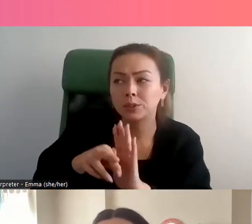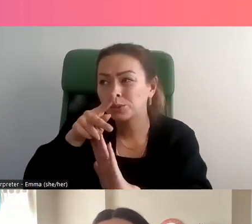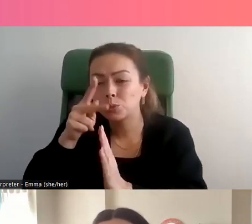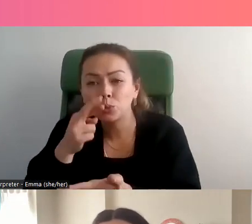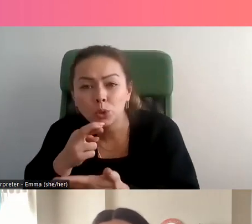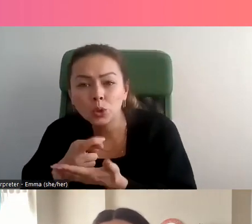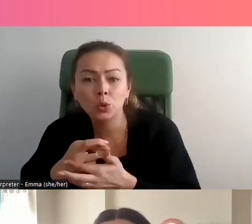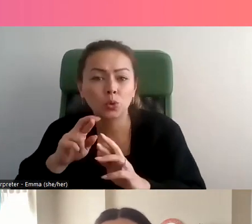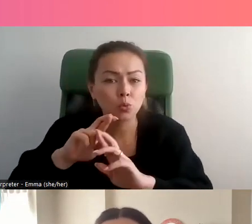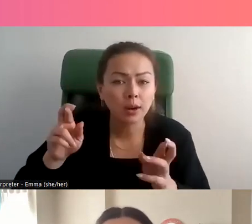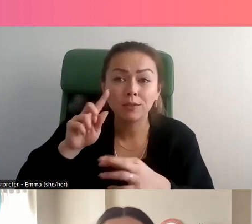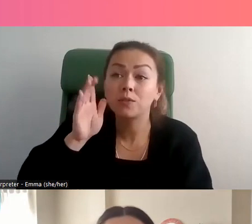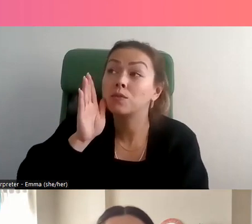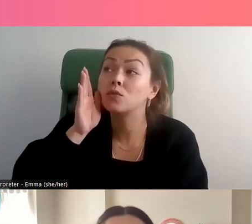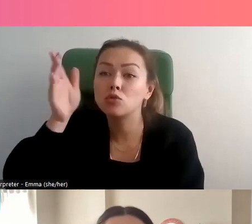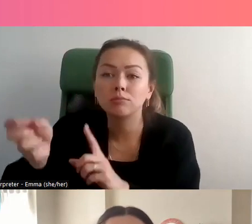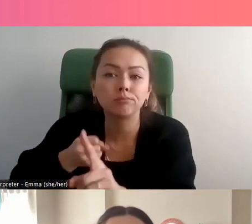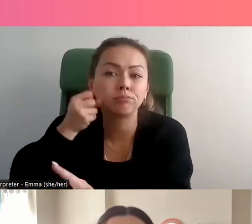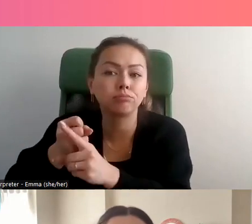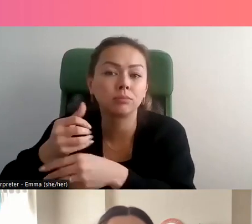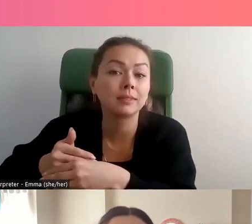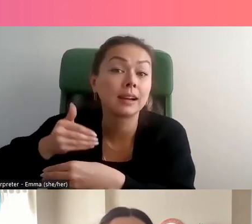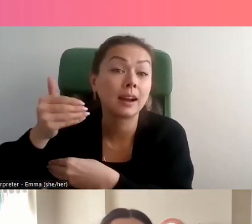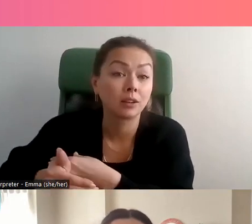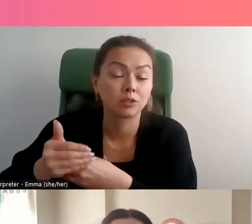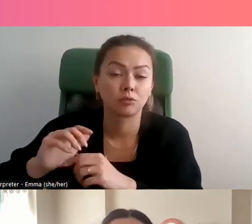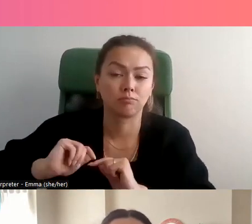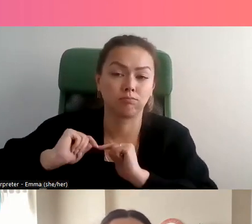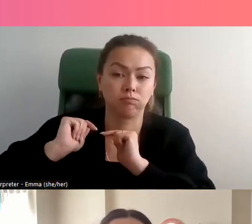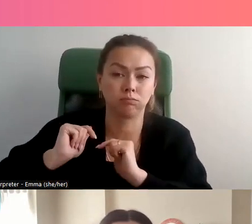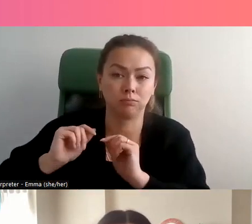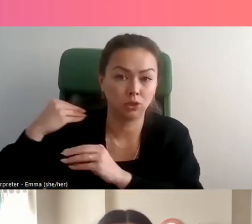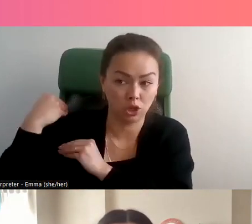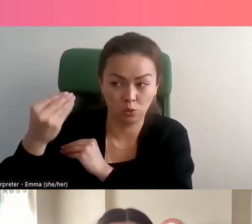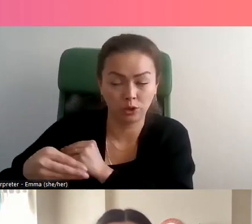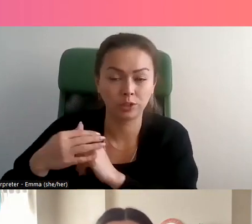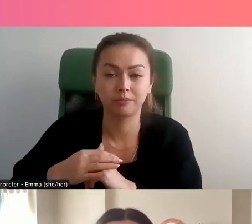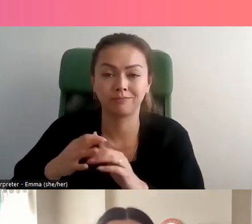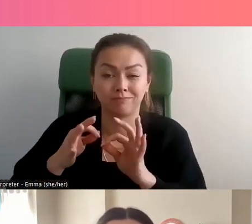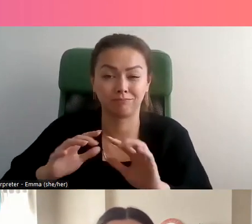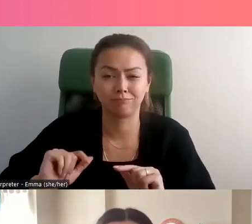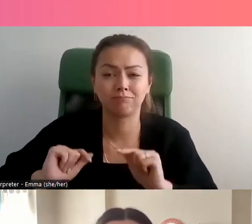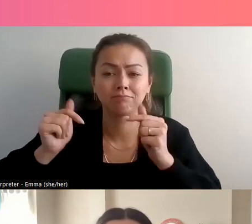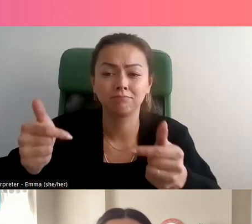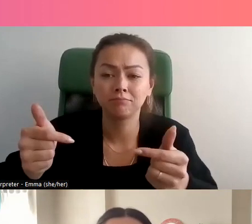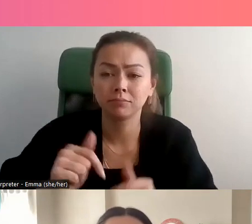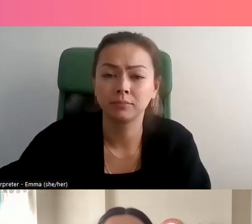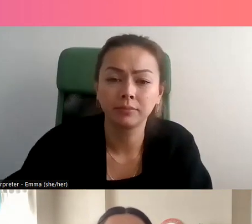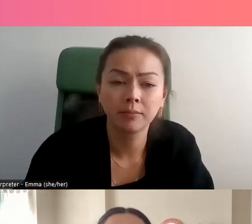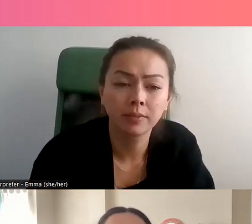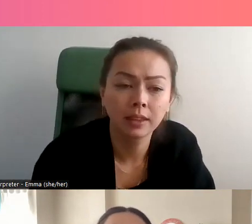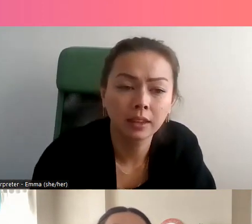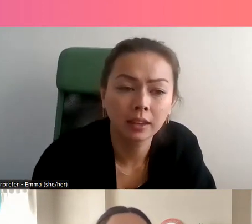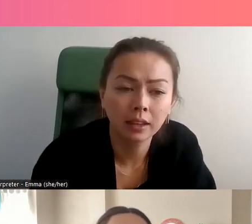'éclairer les politiques et les lois qui vont avoir un impact sur les prochaines générations. Alors, notre rapport s'est concentré sur ce qu'on ne sait pas